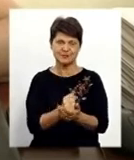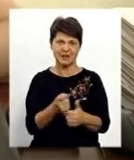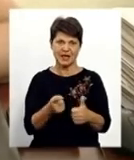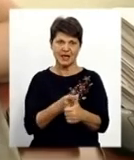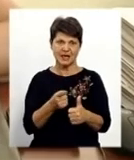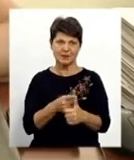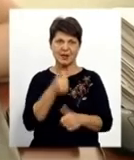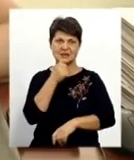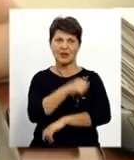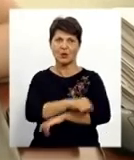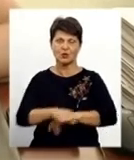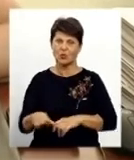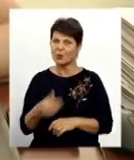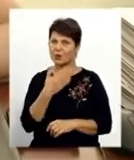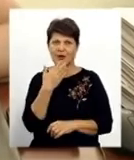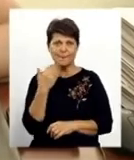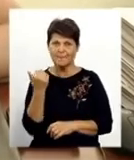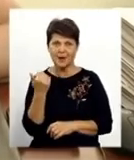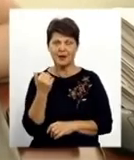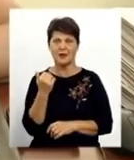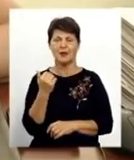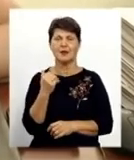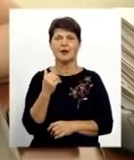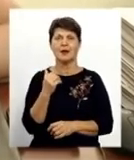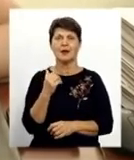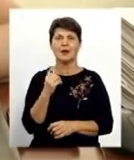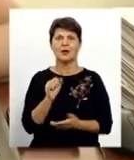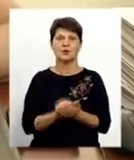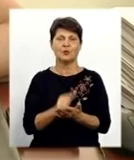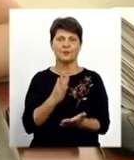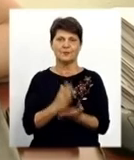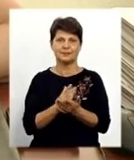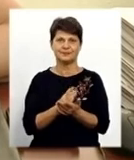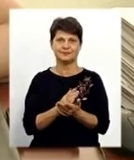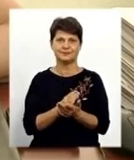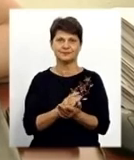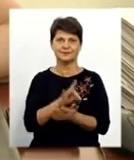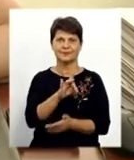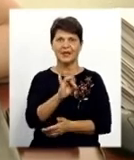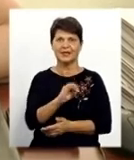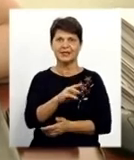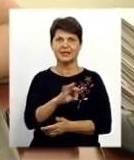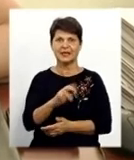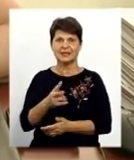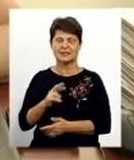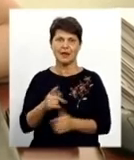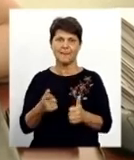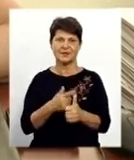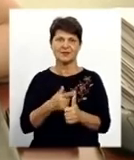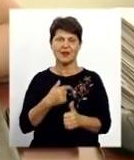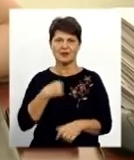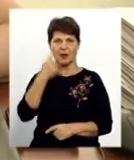по-батькові, закордонному нема, документи мають ще так звану транслітерацію прізвища. Я